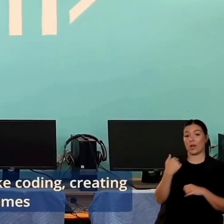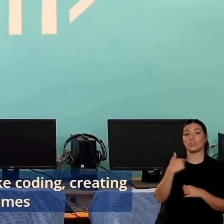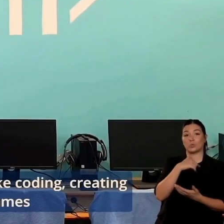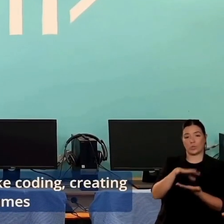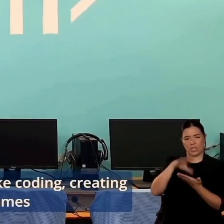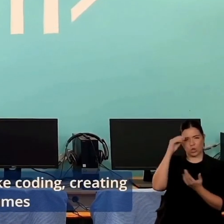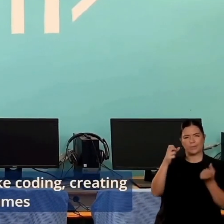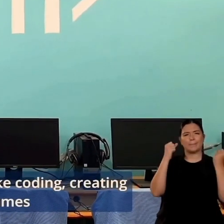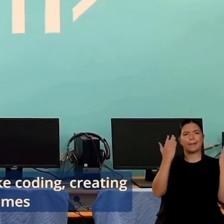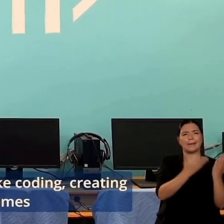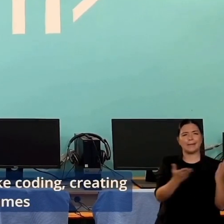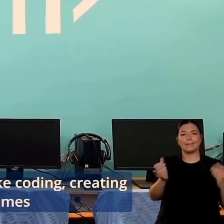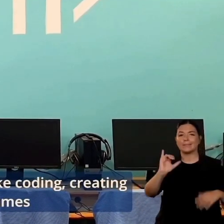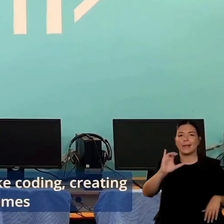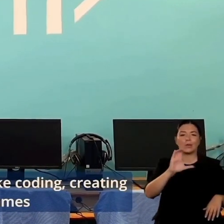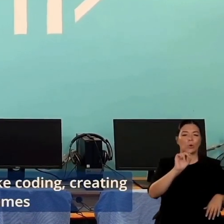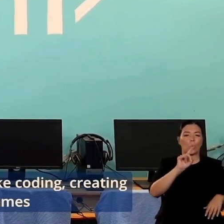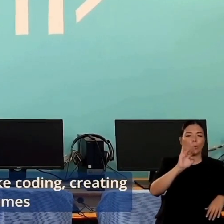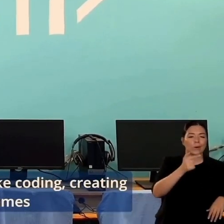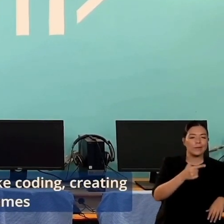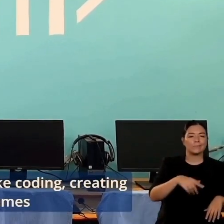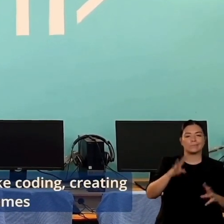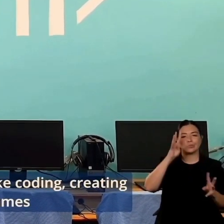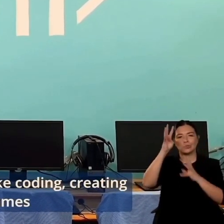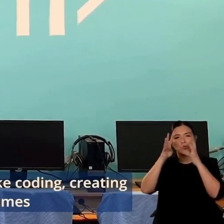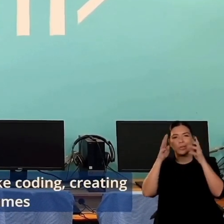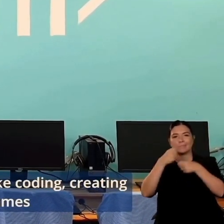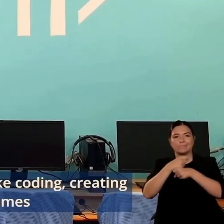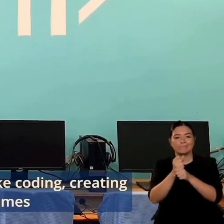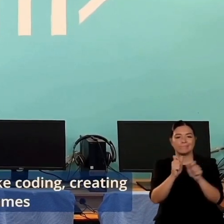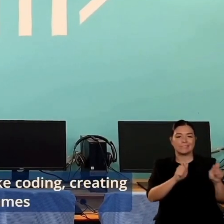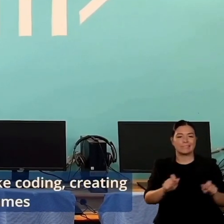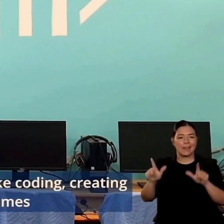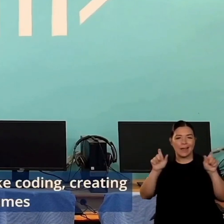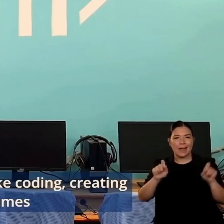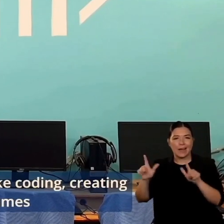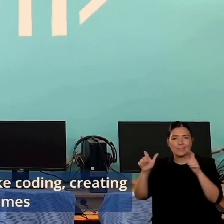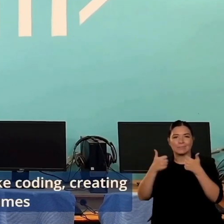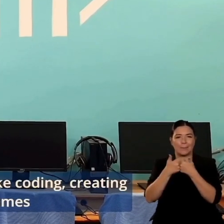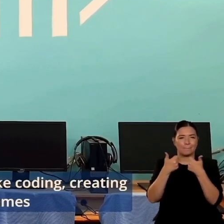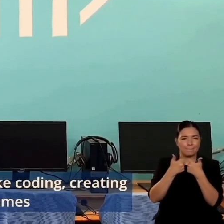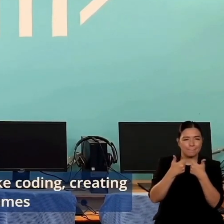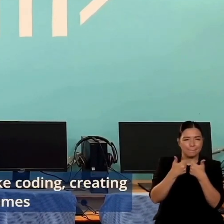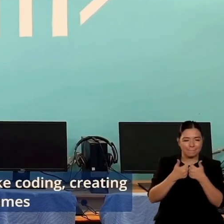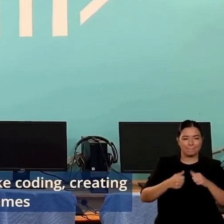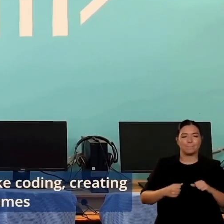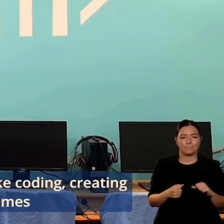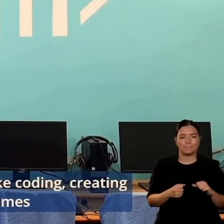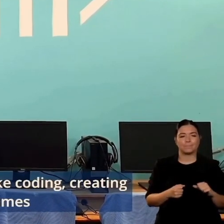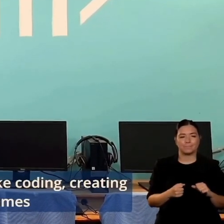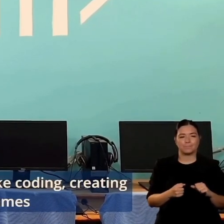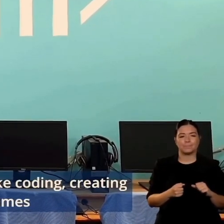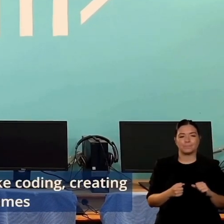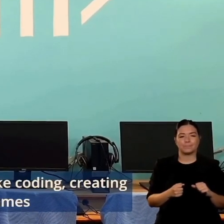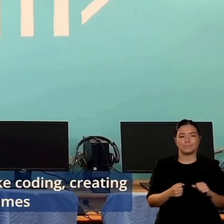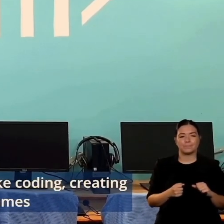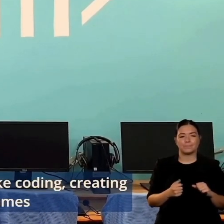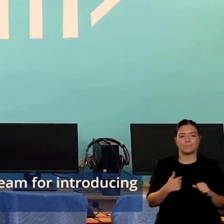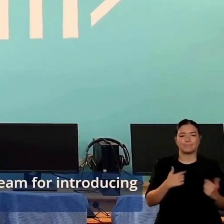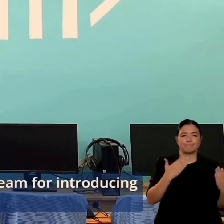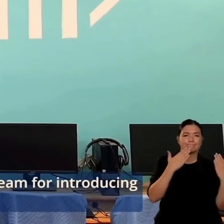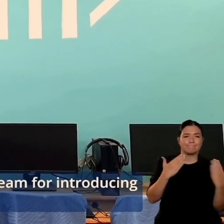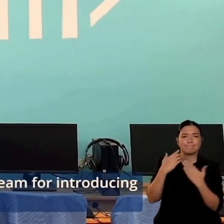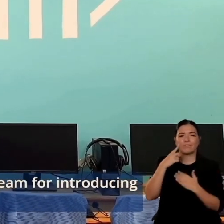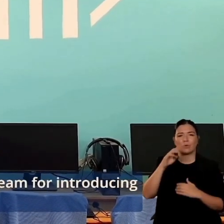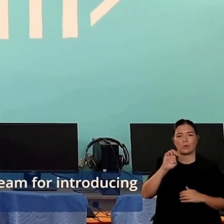IPAM come team per essere parte di Scratch. Ho avuto molti amici che sono di altri paesi e